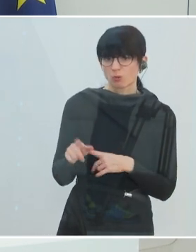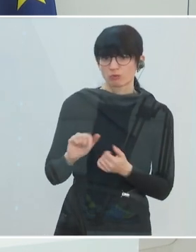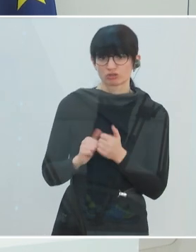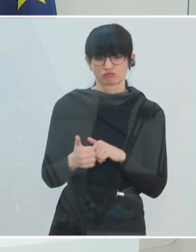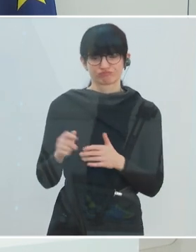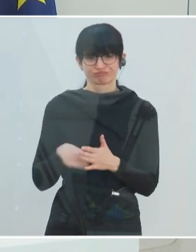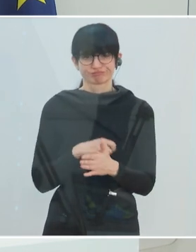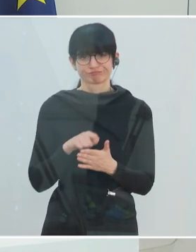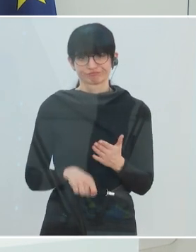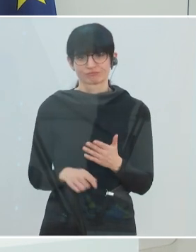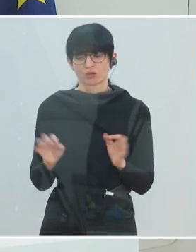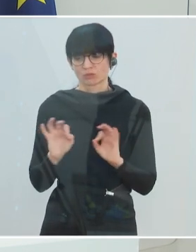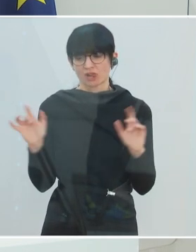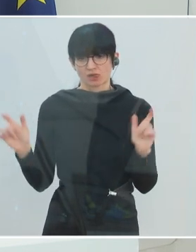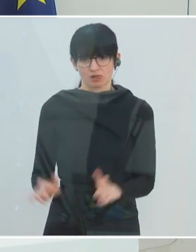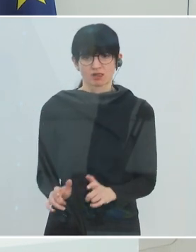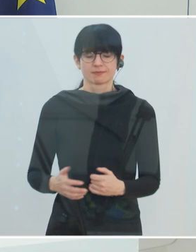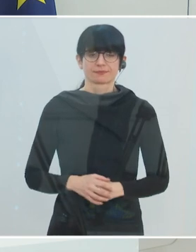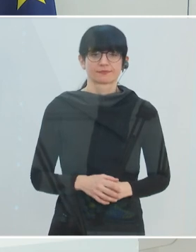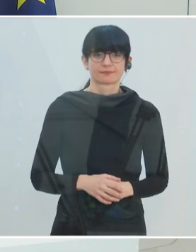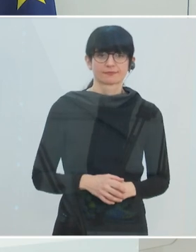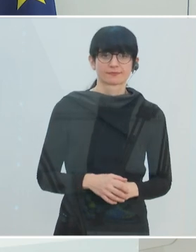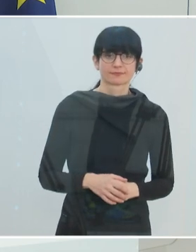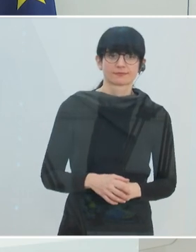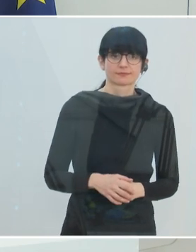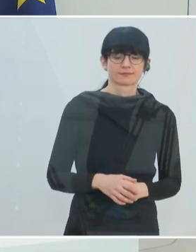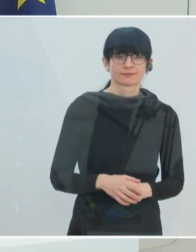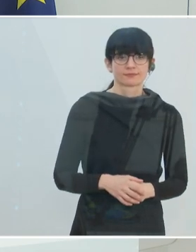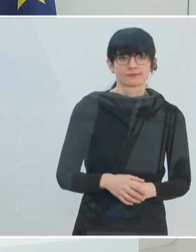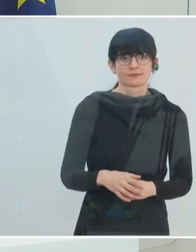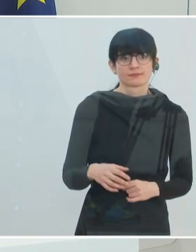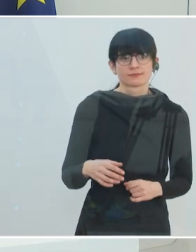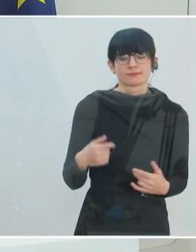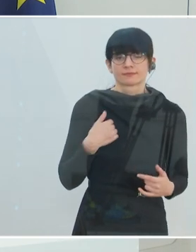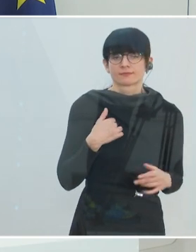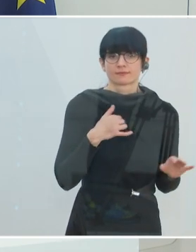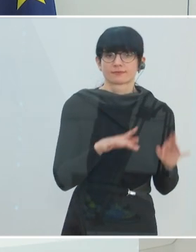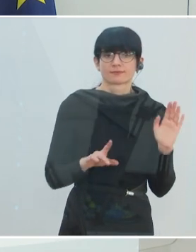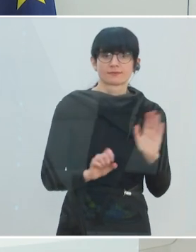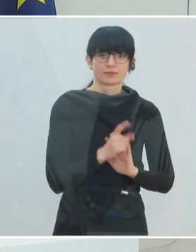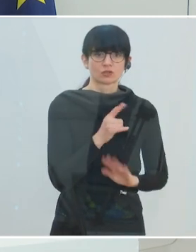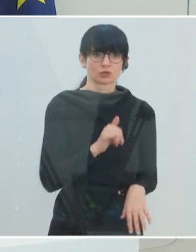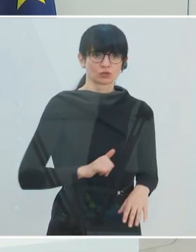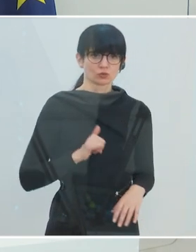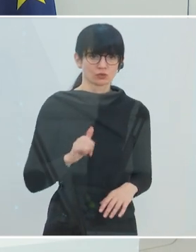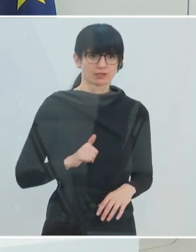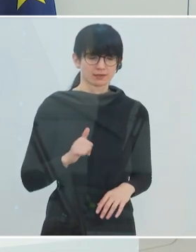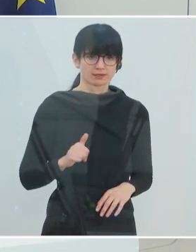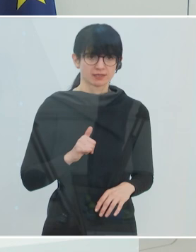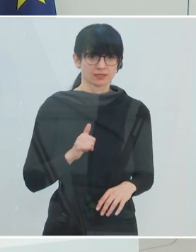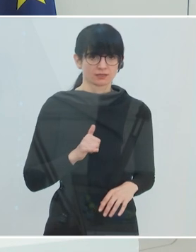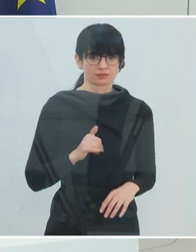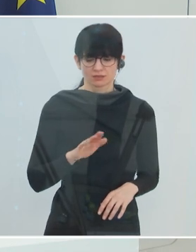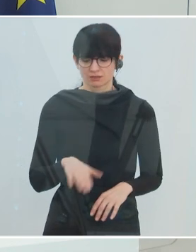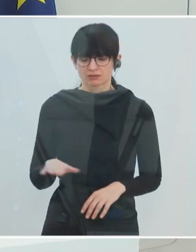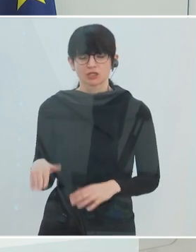Einschränkung auf diesem Gebiet. Wobei ich ganz besonders die Jugendlichen hervorheben möchte. Denn über die Kinder,